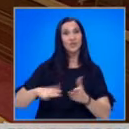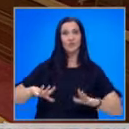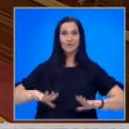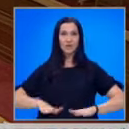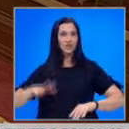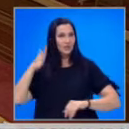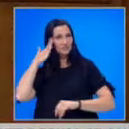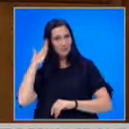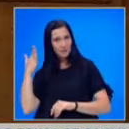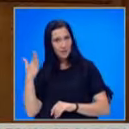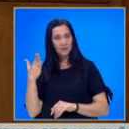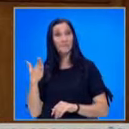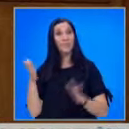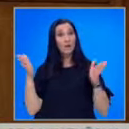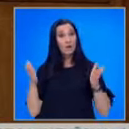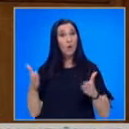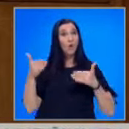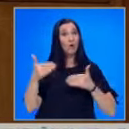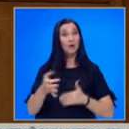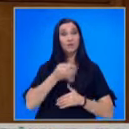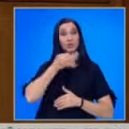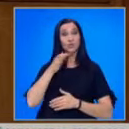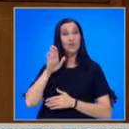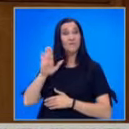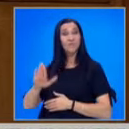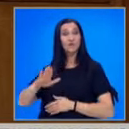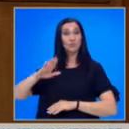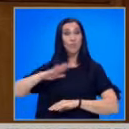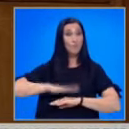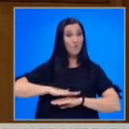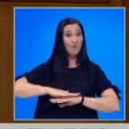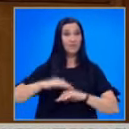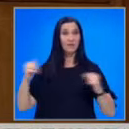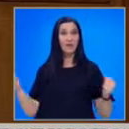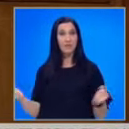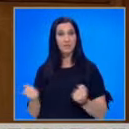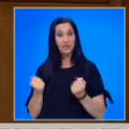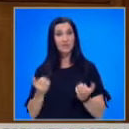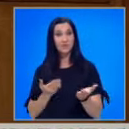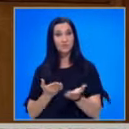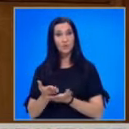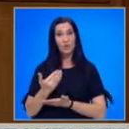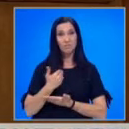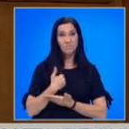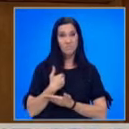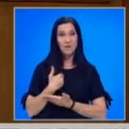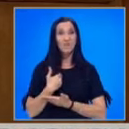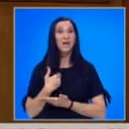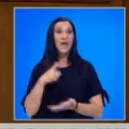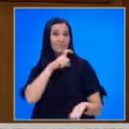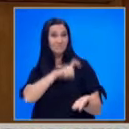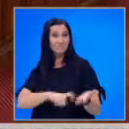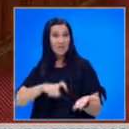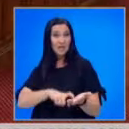страната, а в конкретния случай вашето поведение и действие според мен е и заявка за